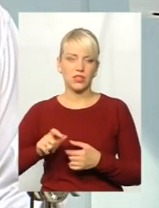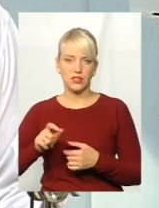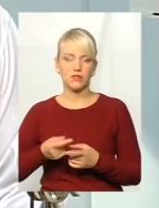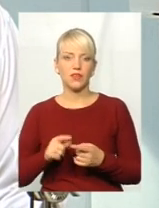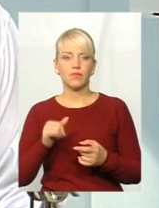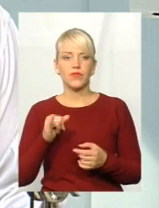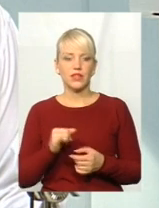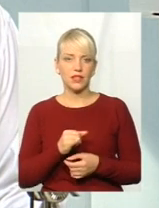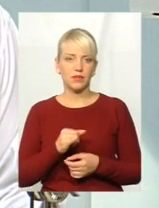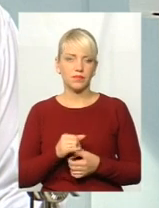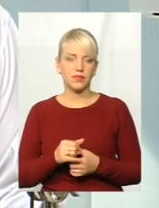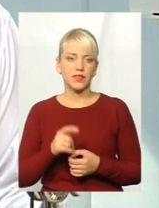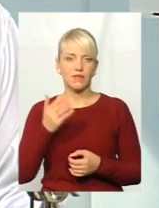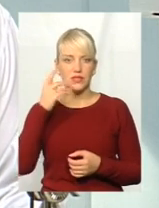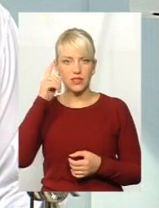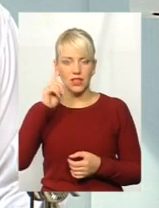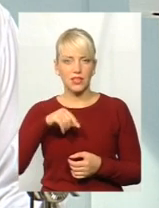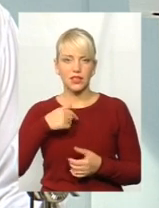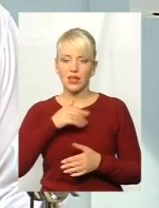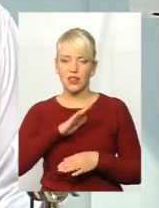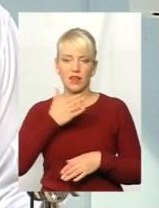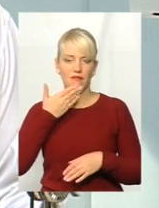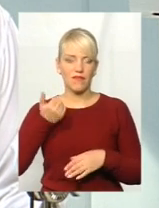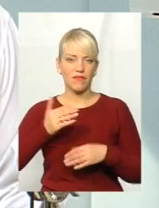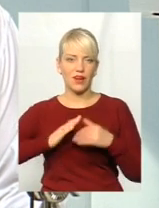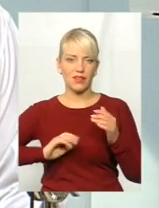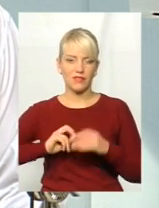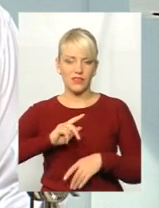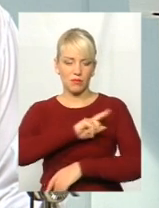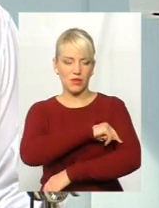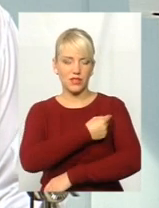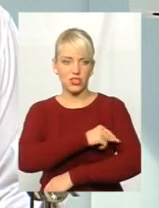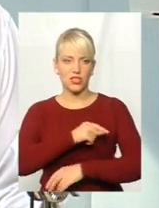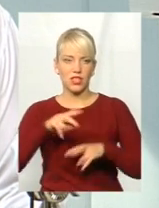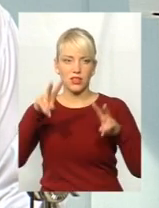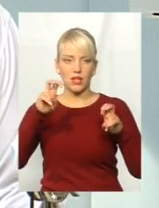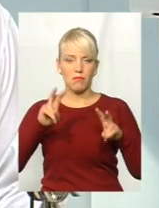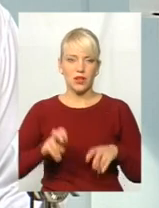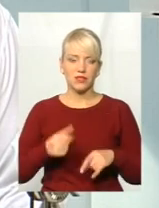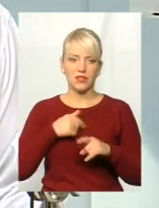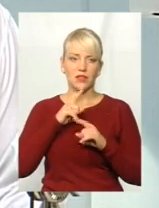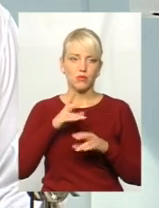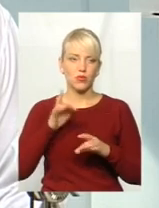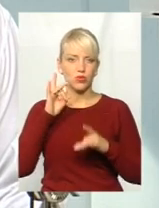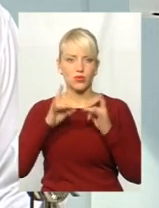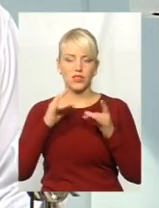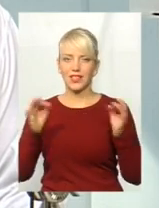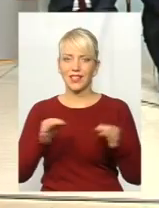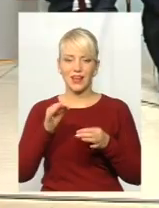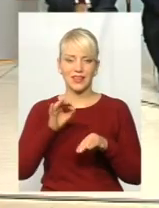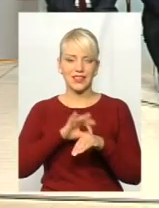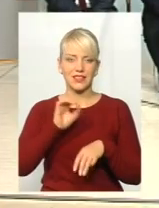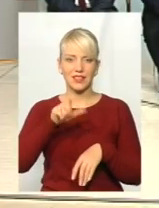І, ви знаєте, я не фахівець в медичній тематиці, я не буду озвучувати ніяких діагнозів.